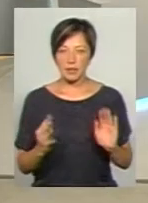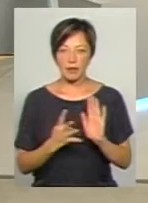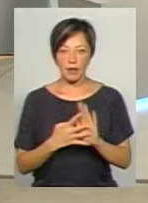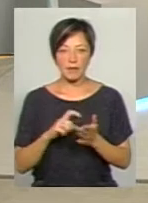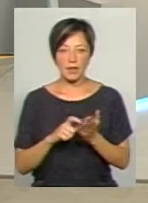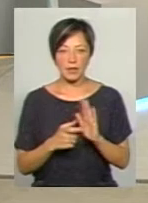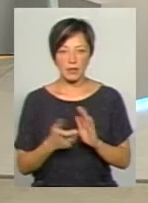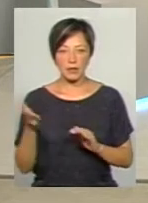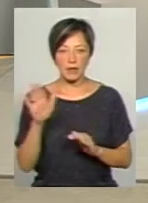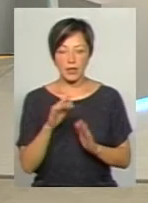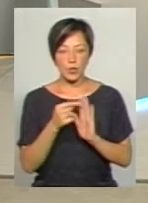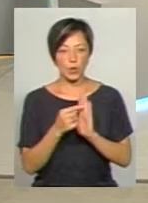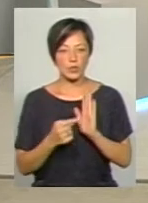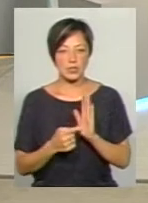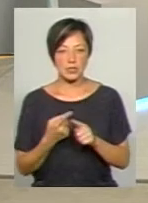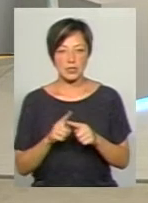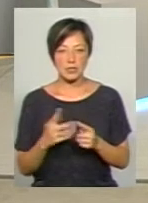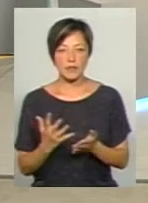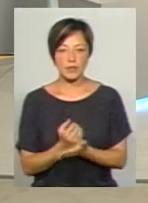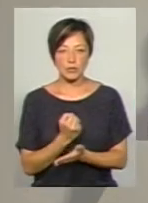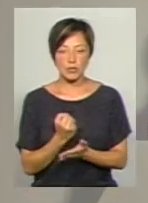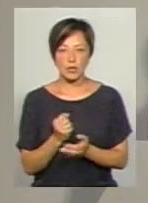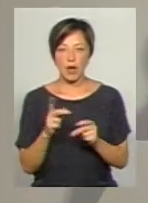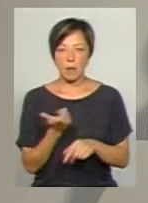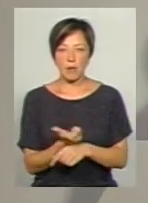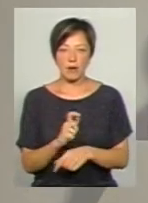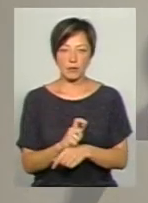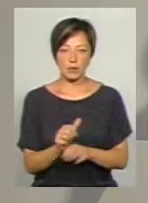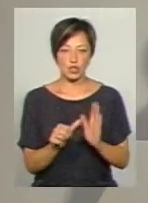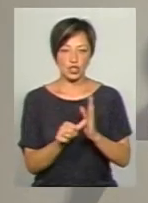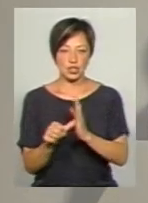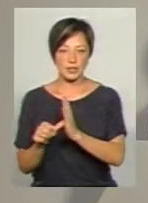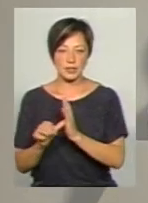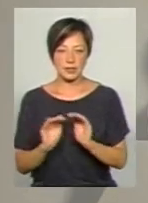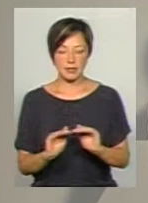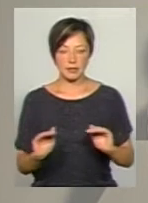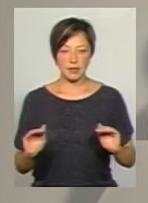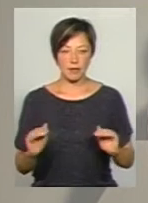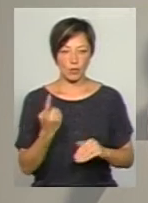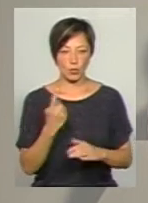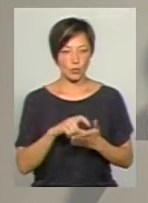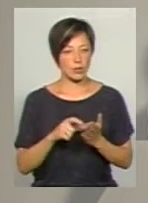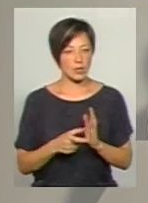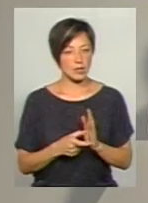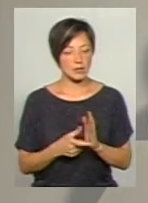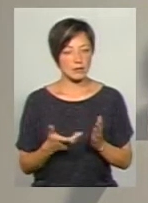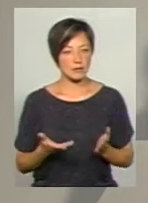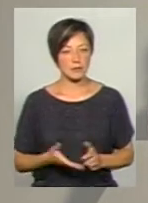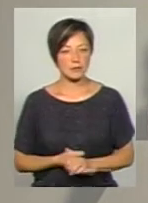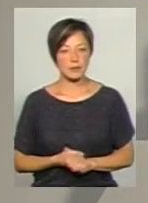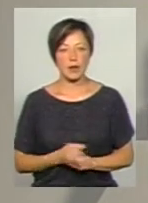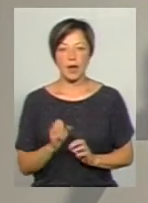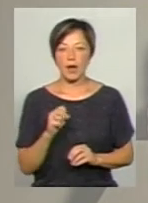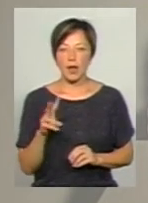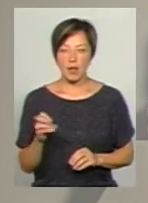класів. Давайте ми розділимо. Це, виходить, максимум, по 6 учнів в одному класі. Але